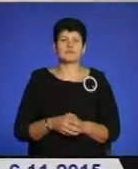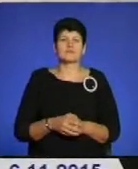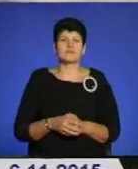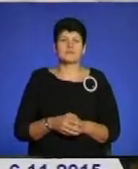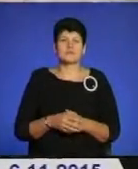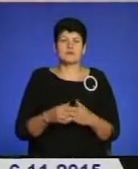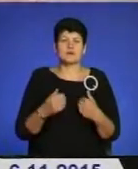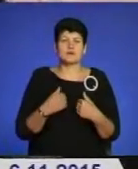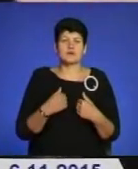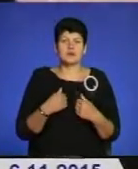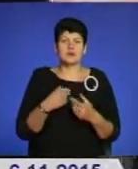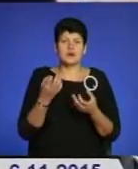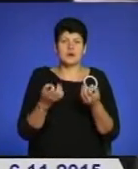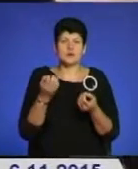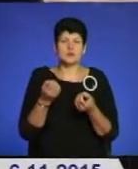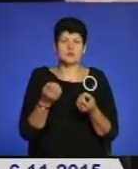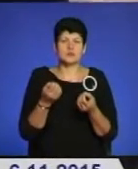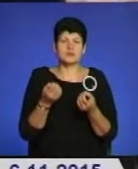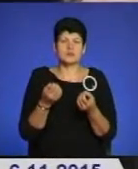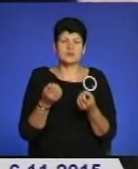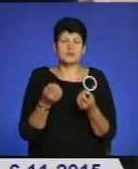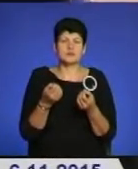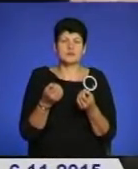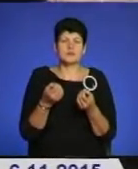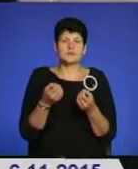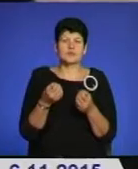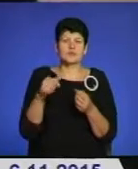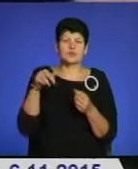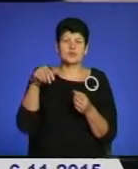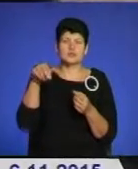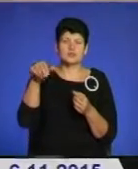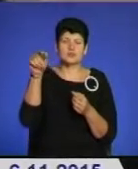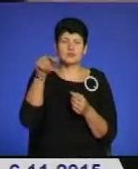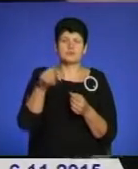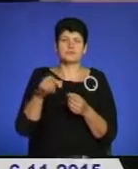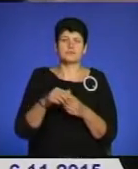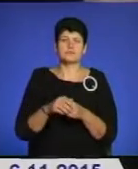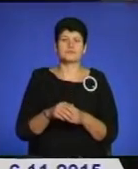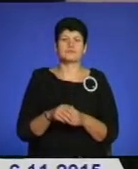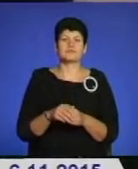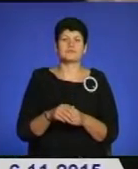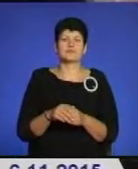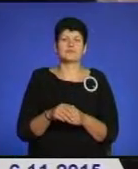Тайна ягоди сиділа аж сюди. Табон на глибому ходіла. Пуще, ти мене аж.